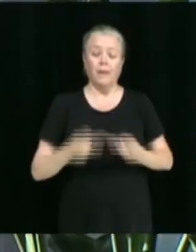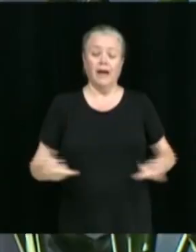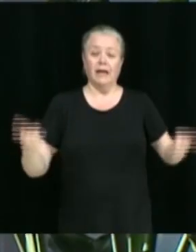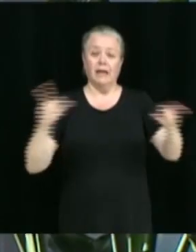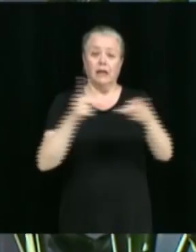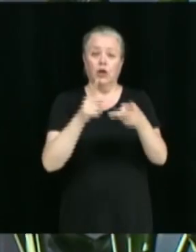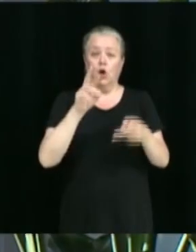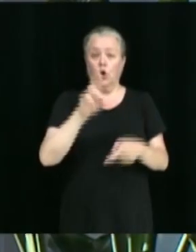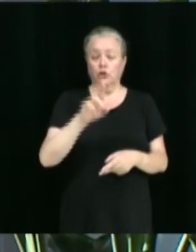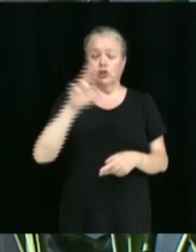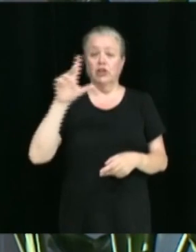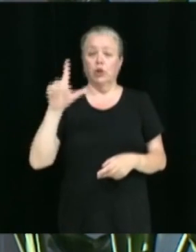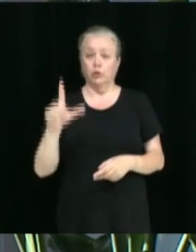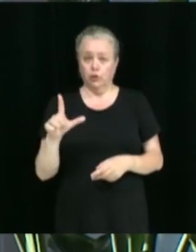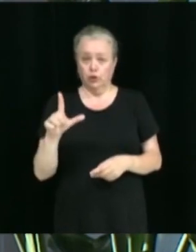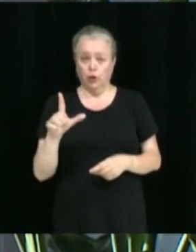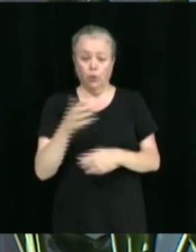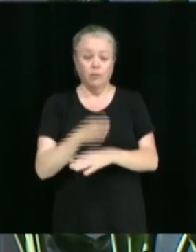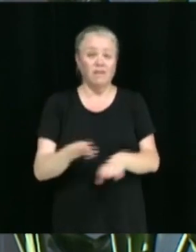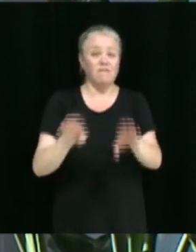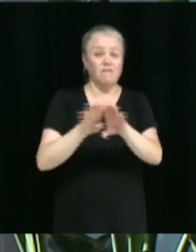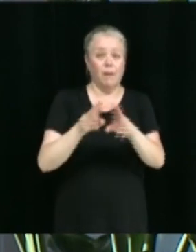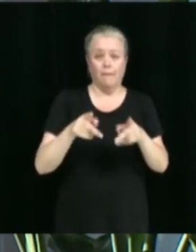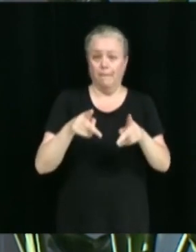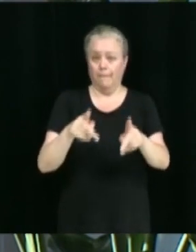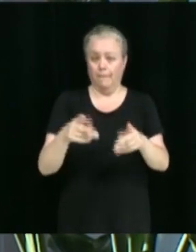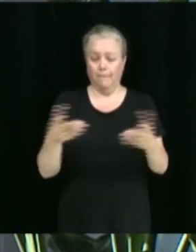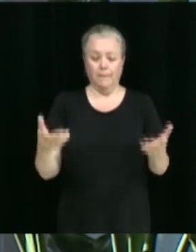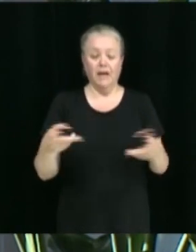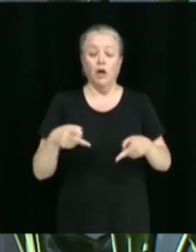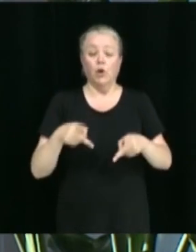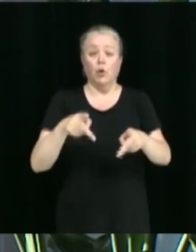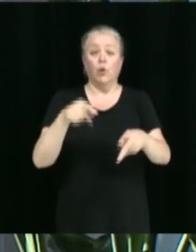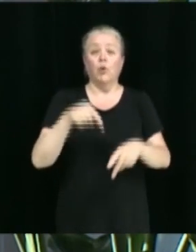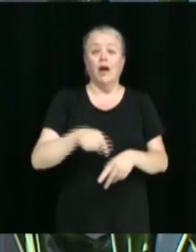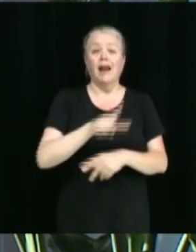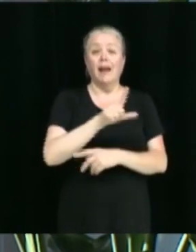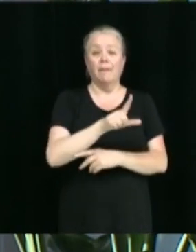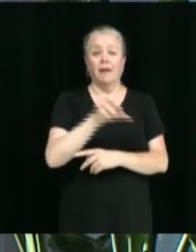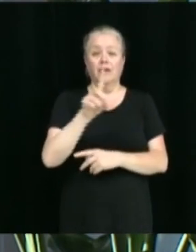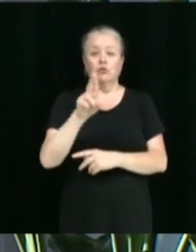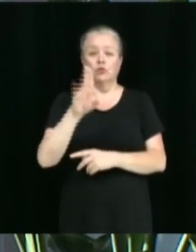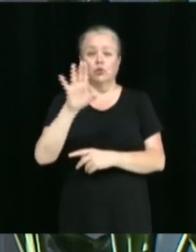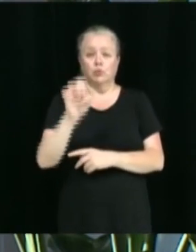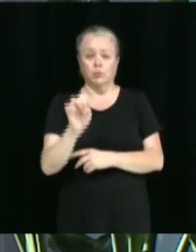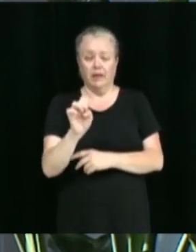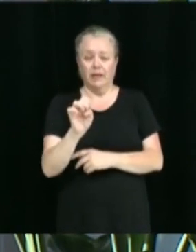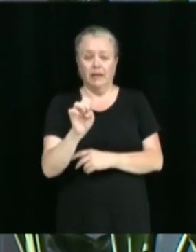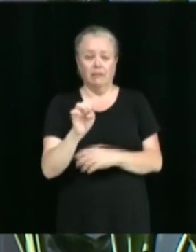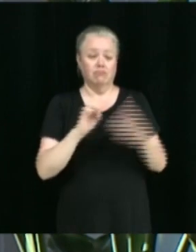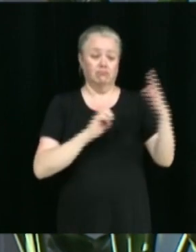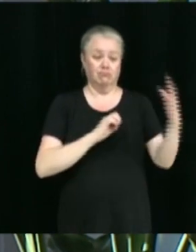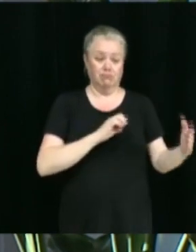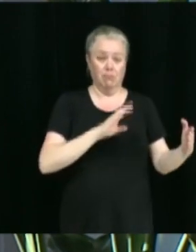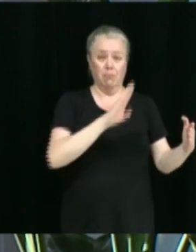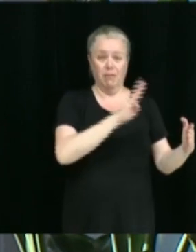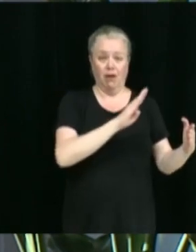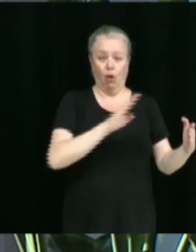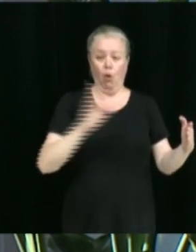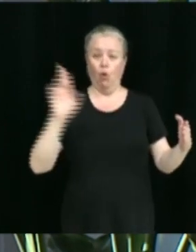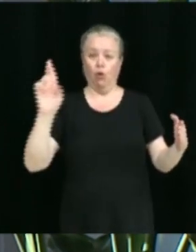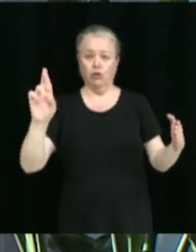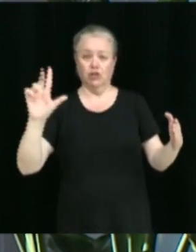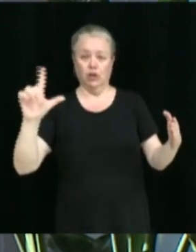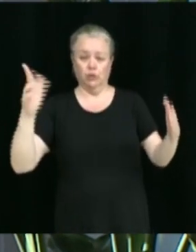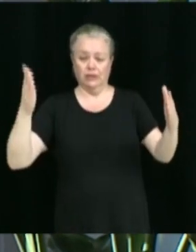Il s'agit de décréter la fermeture partielle de la rue de l'Abbé-Duguay entre les rues Biron et Roger-Lussier le samedi